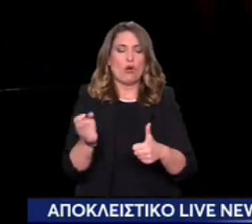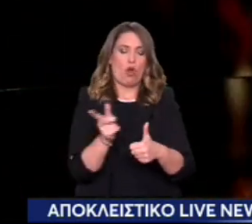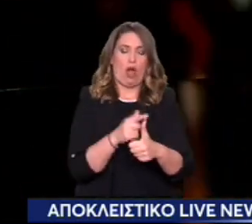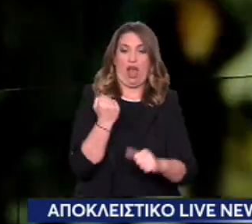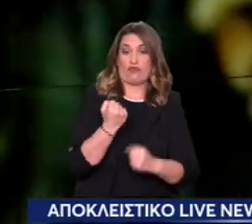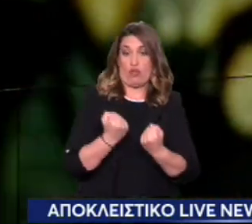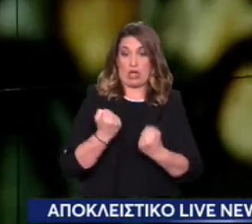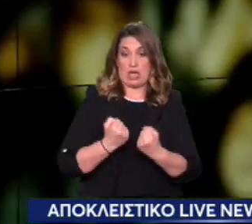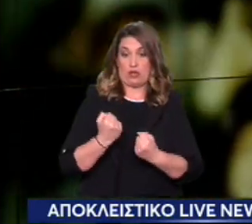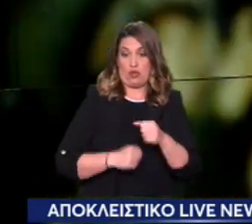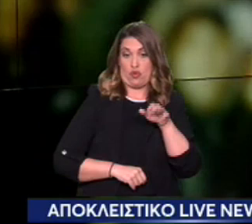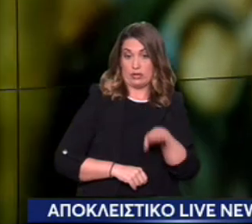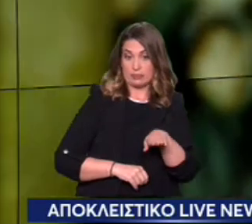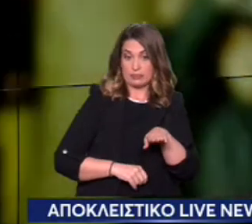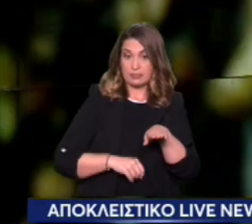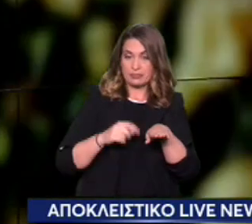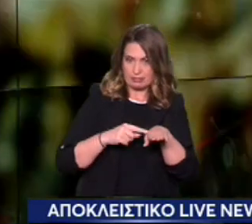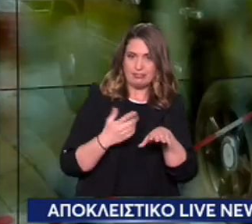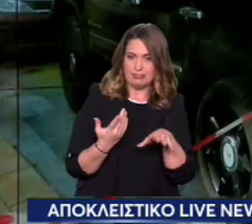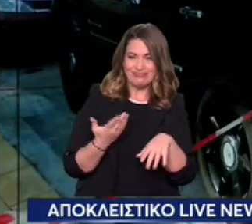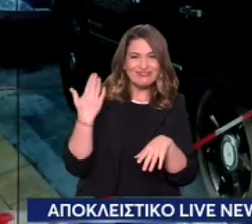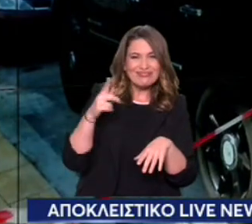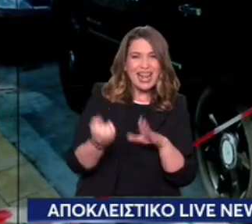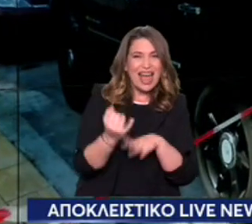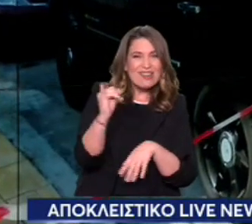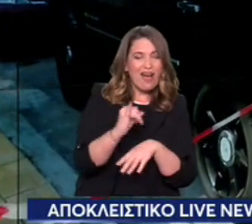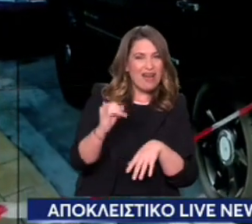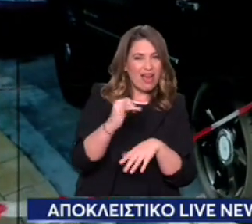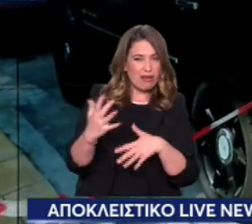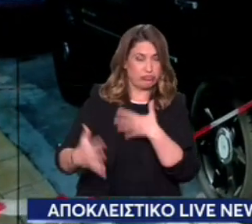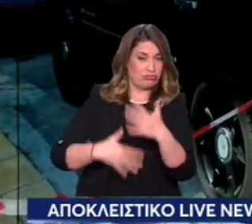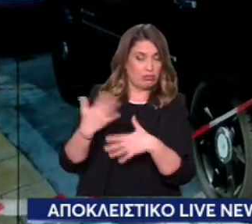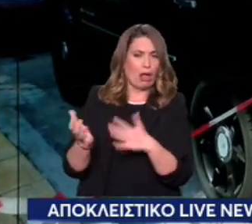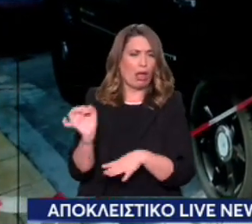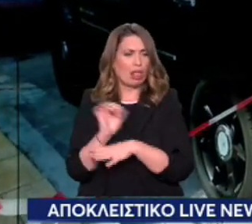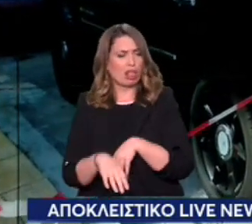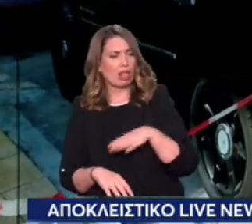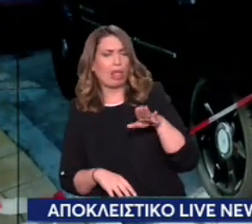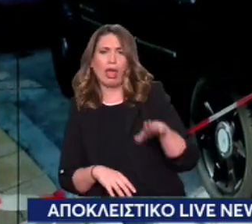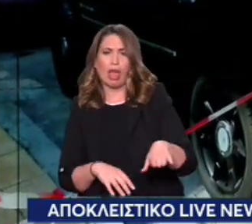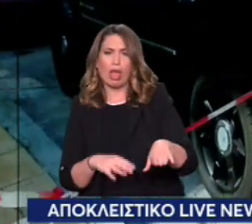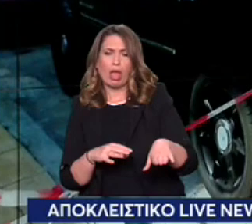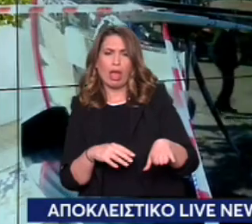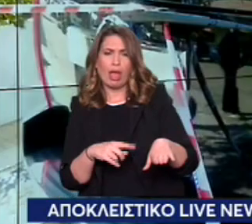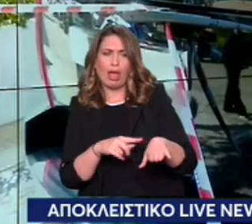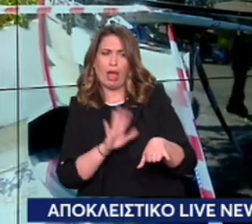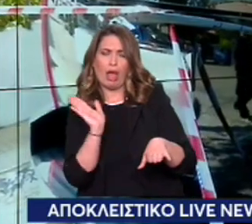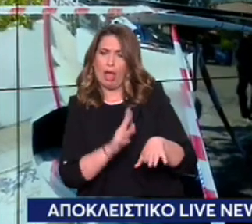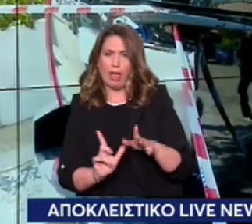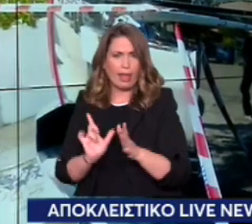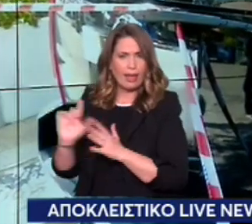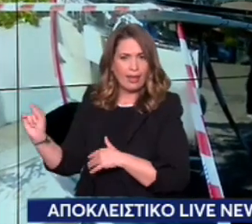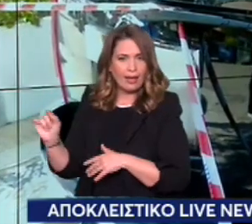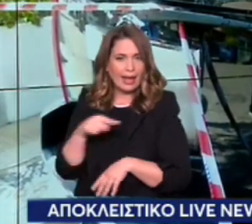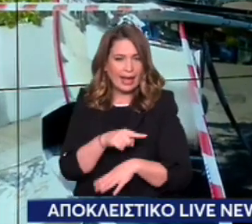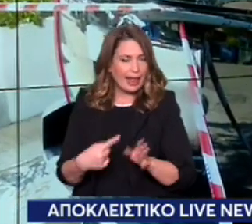αυτοκίνητο αυτό που στον Καυγά που έγινε το βράδυ της Τρίτης, το παράτησαν αυτό εδώ το αυτοκίνητο, το παράτησαν έξω από την καφετήρια